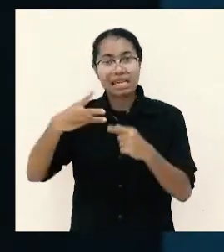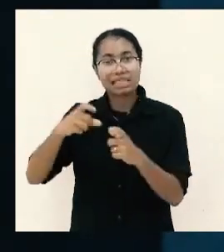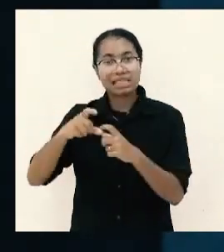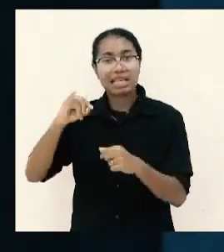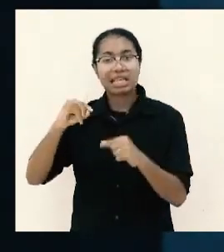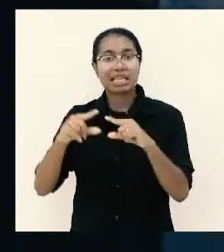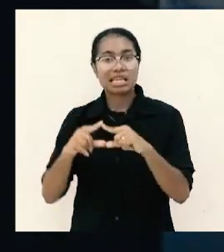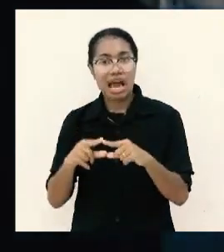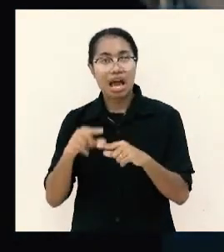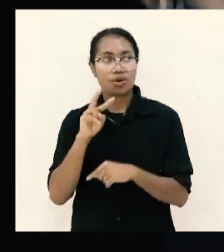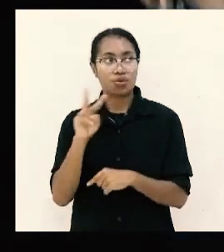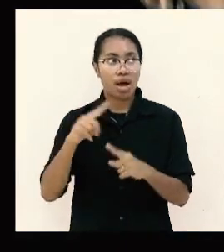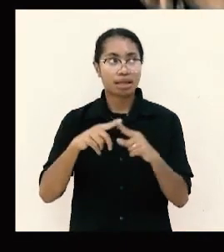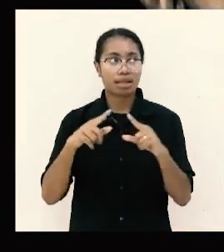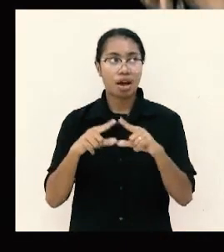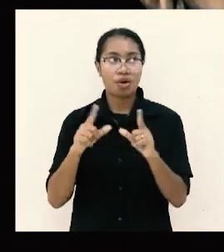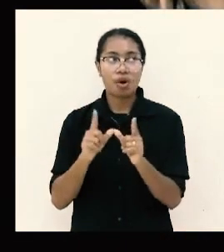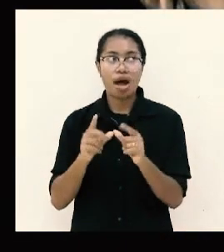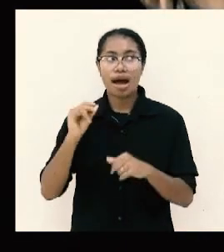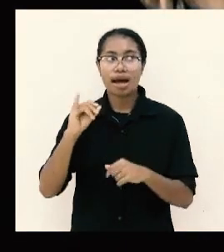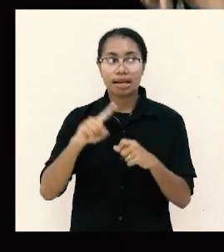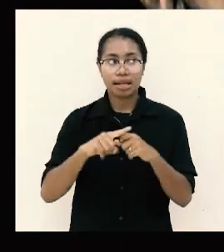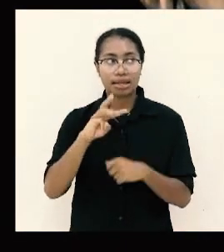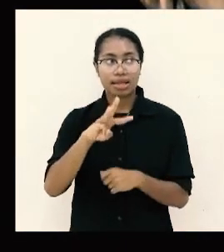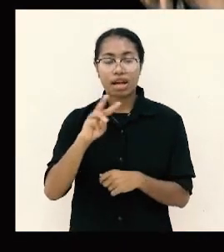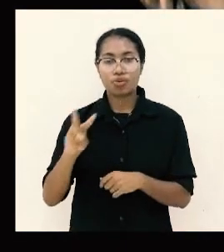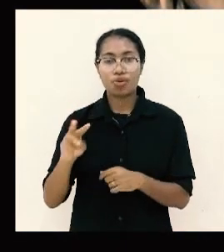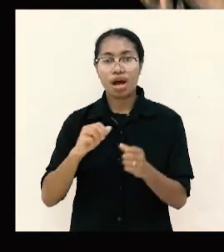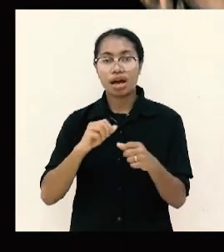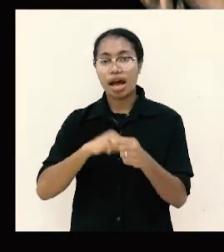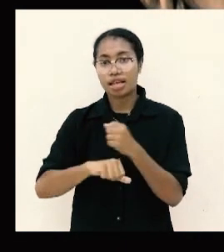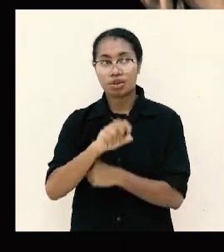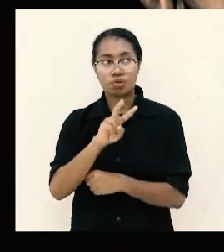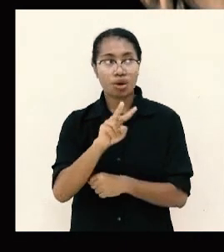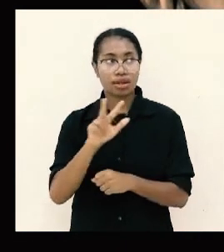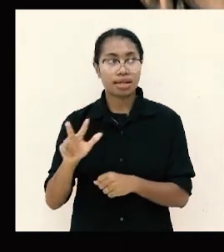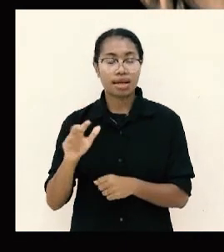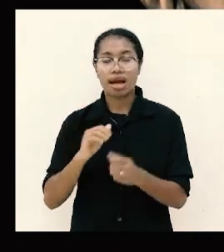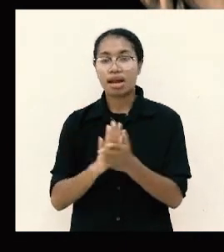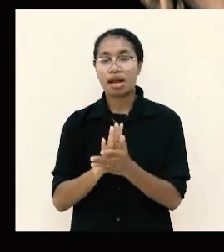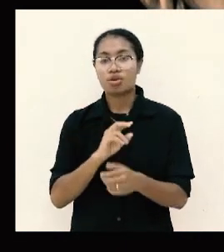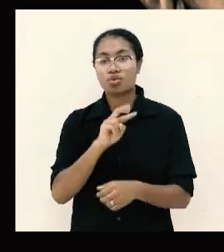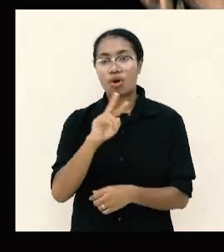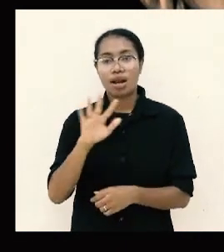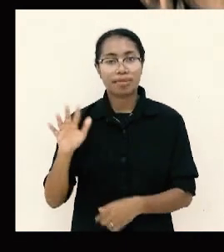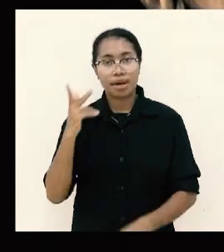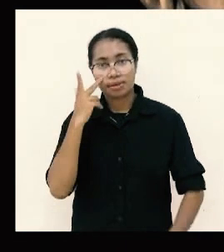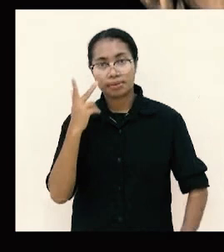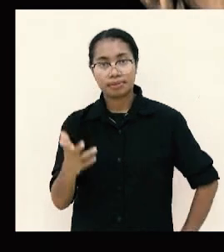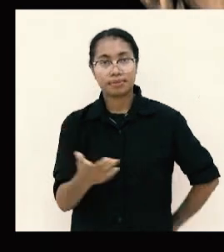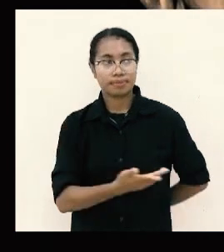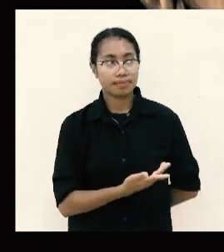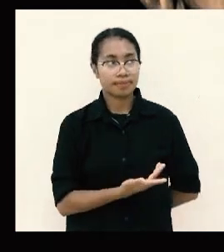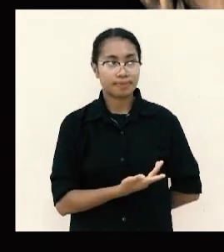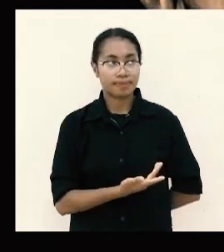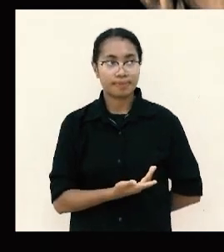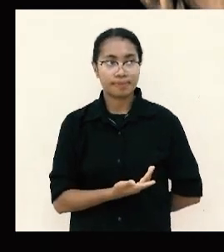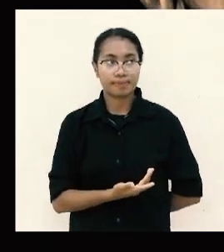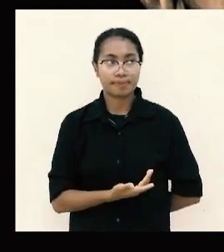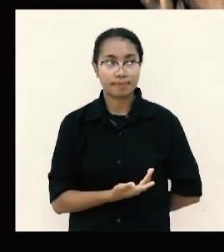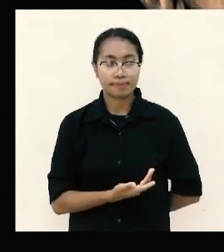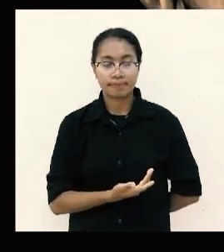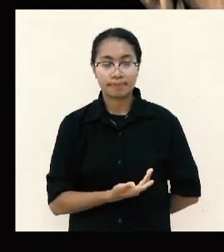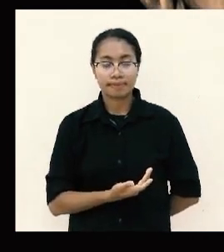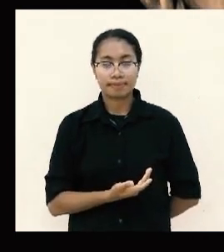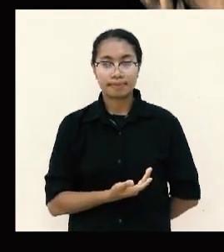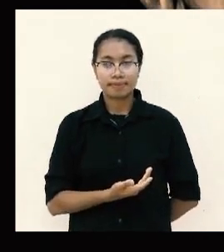3-2 2-3 2-5 banyak orang membawa barang-barang berharga untuk Hizkiah Raja Yehuda itu